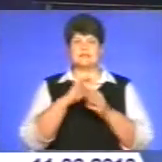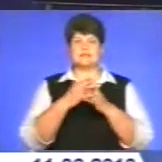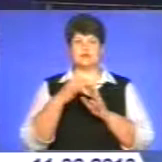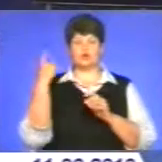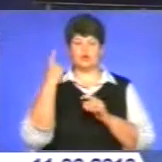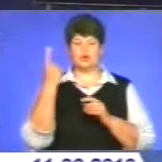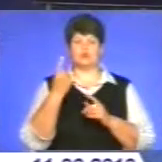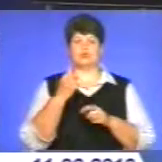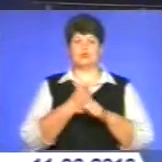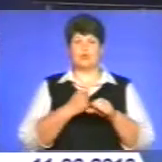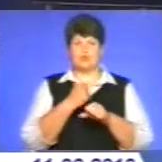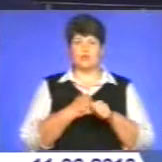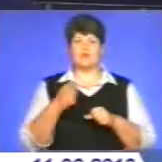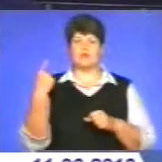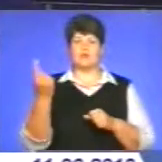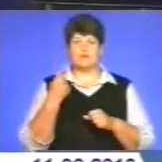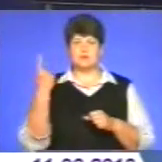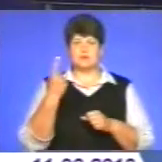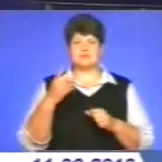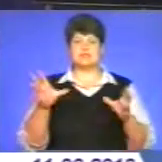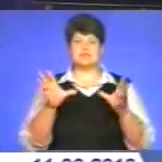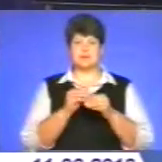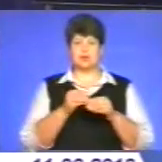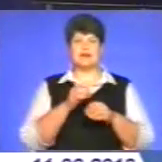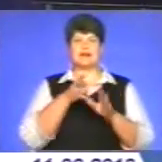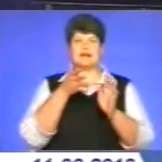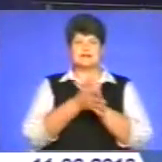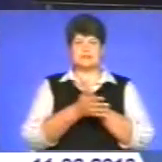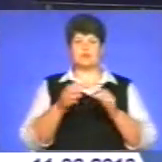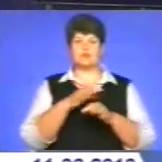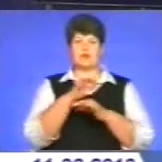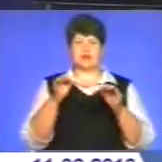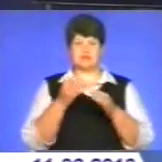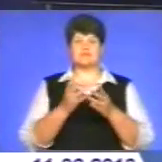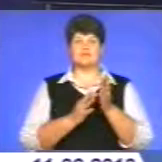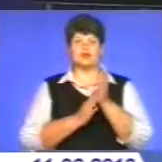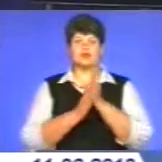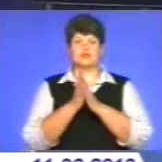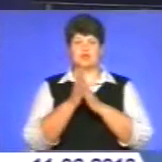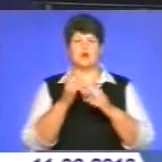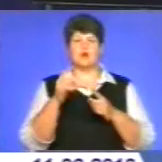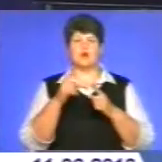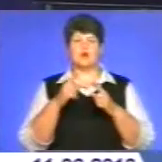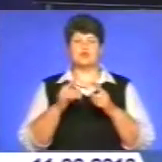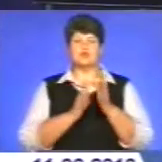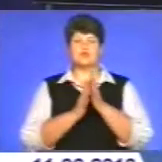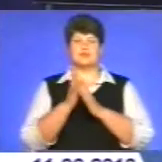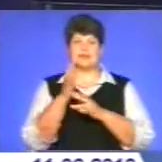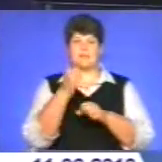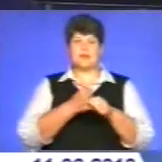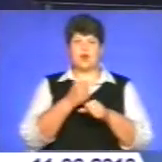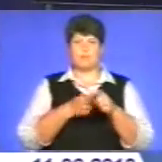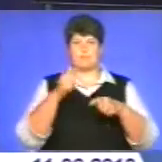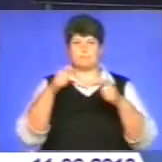обговорюють можливість реалізації спільних проєктів у галузі вирощування органічно-чистої продукції рослинництва та переробки молока.